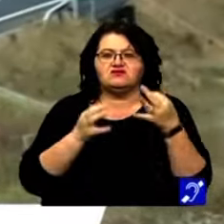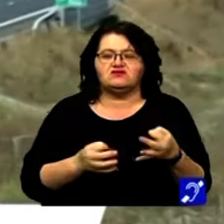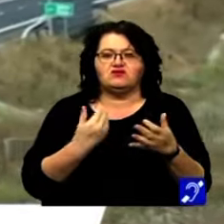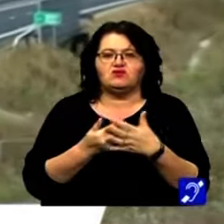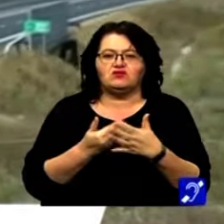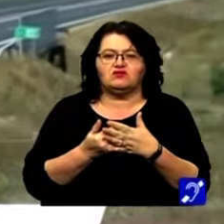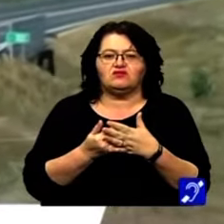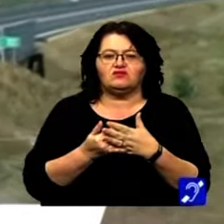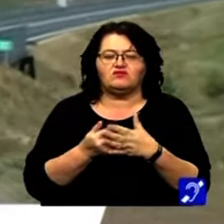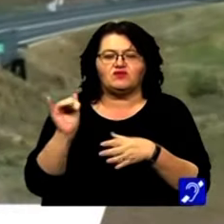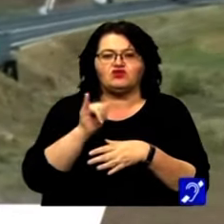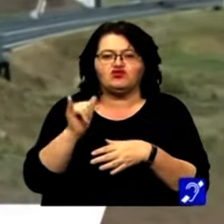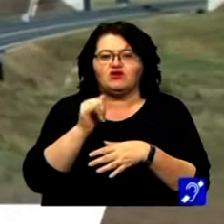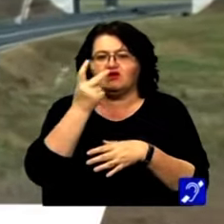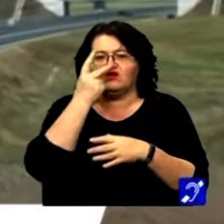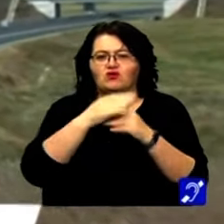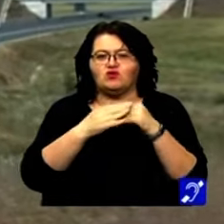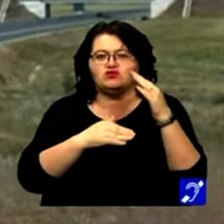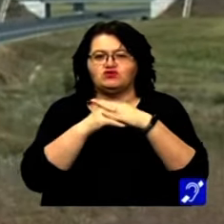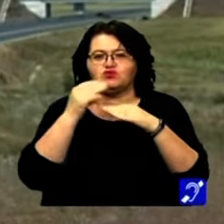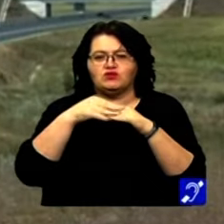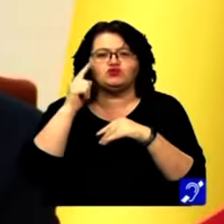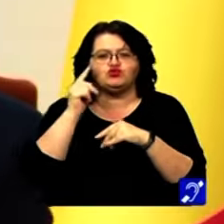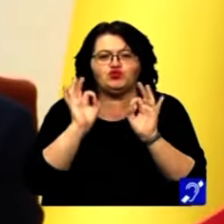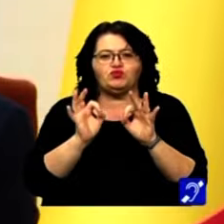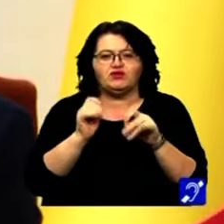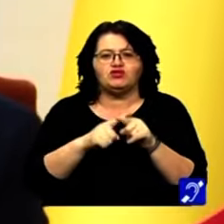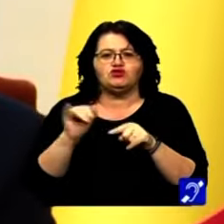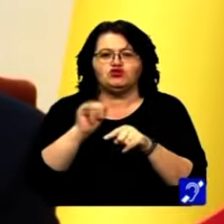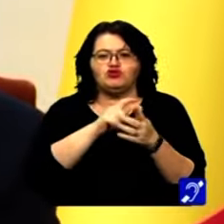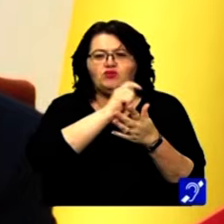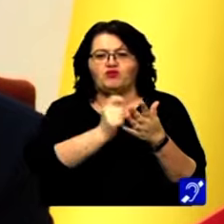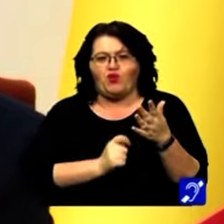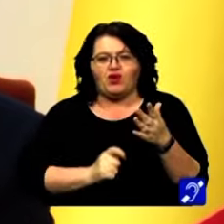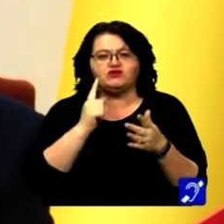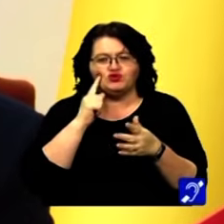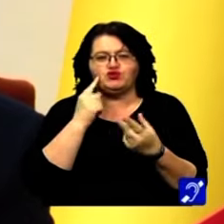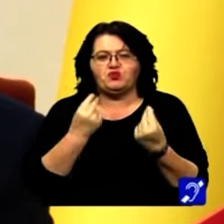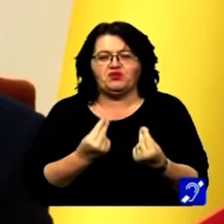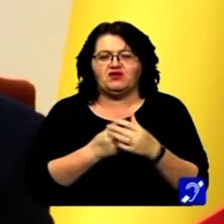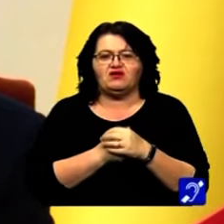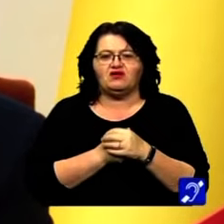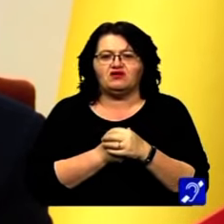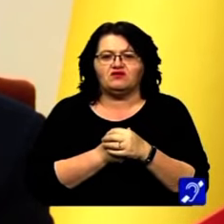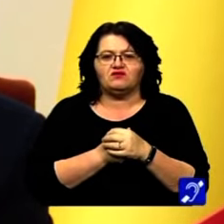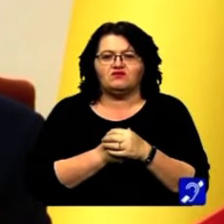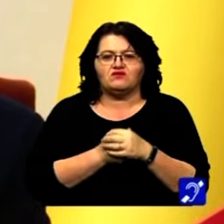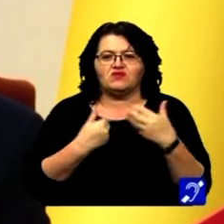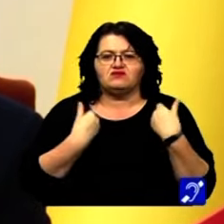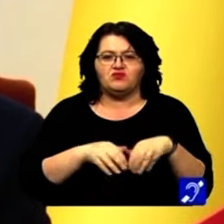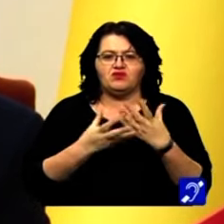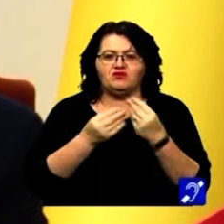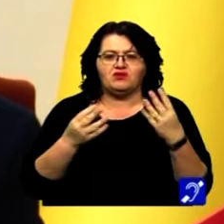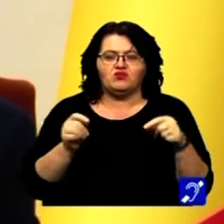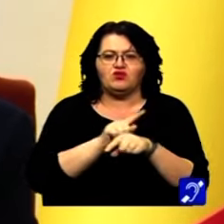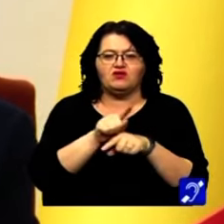cei care construiesc știu foarte bine, dar și cei care proiectează, se pierde foarte mult